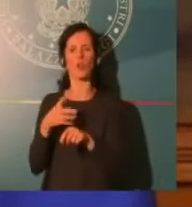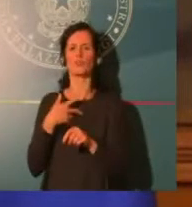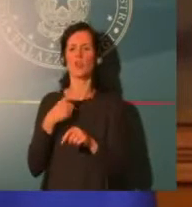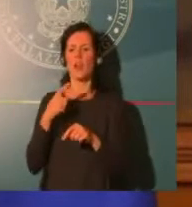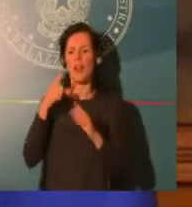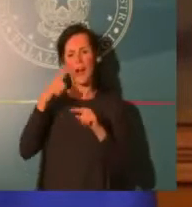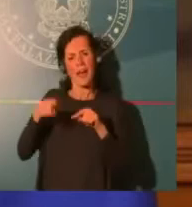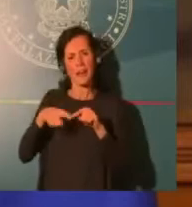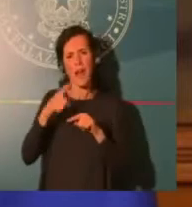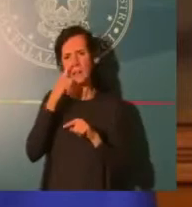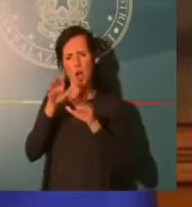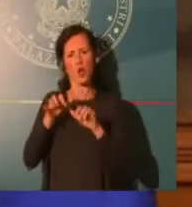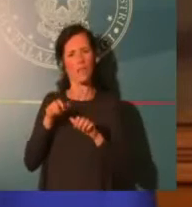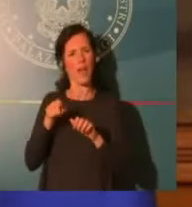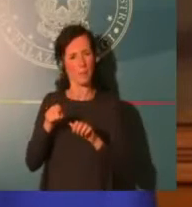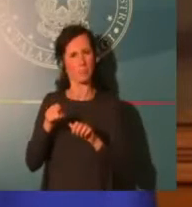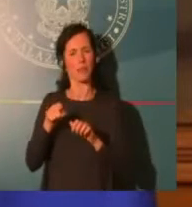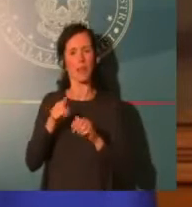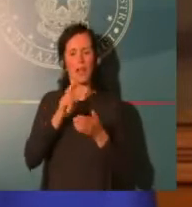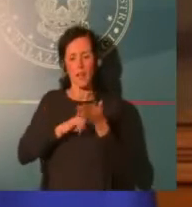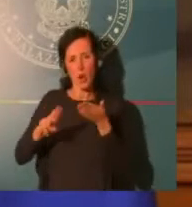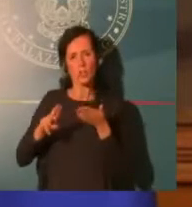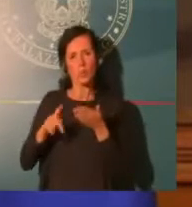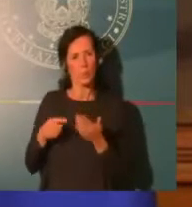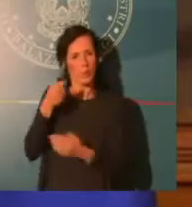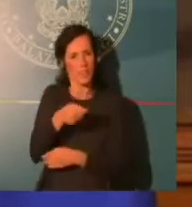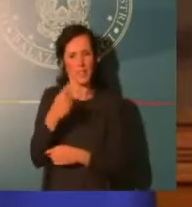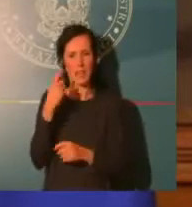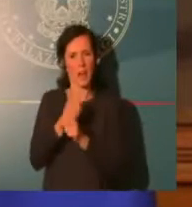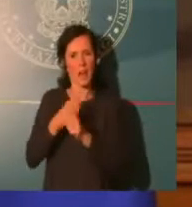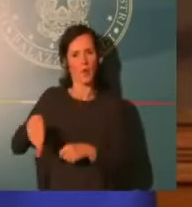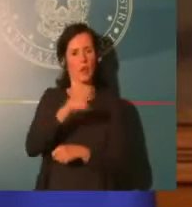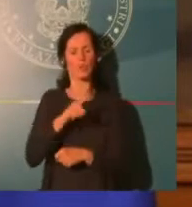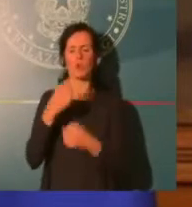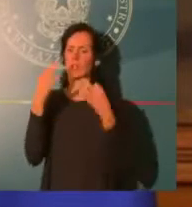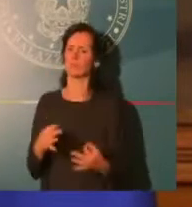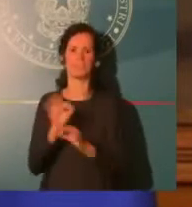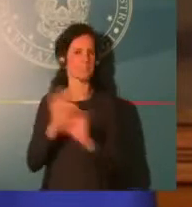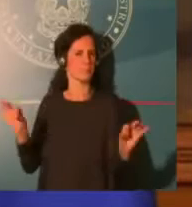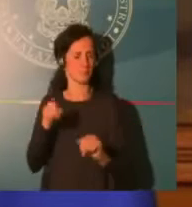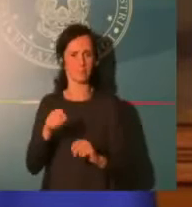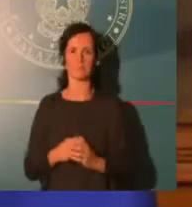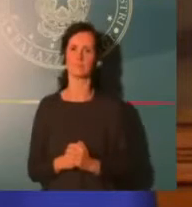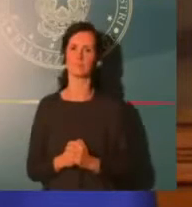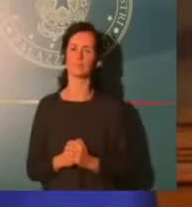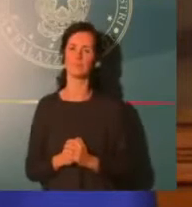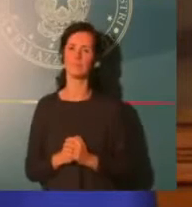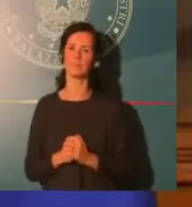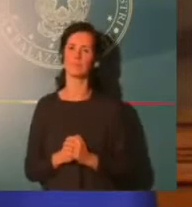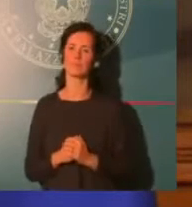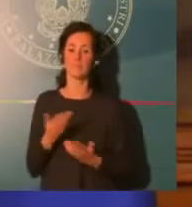stiamo incontrando tutte le varie associazioni di categoria, le loro associazioni di rappresentanza, semplici delegazioni di lavoratori.